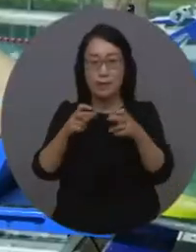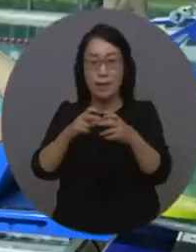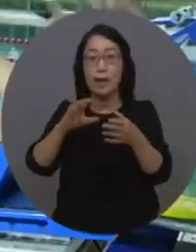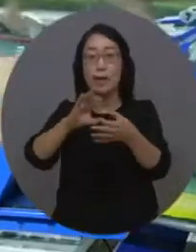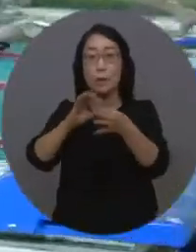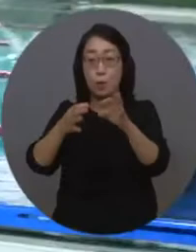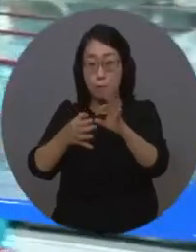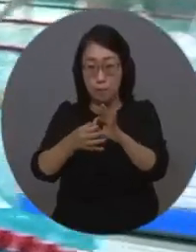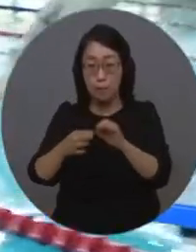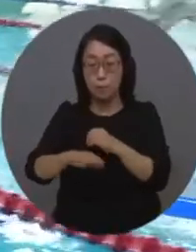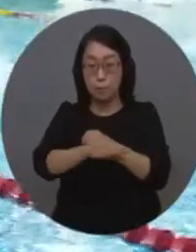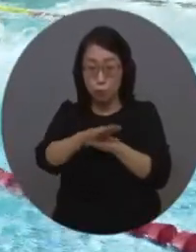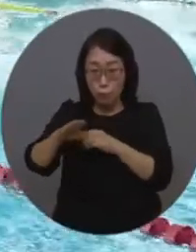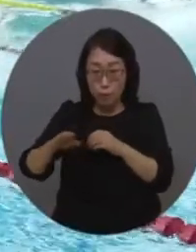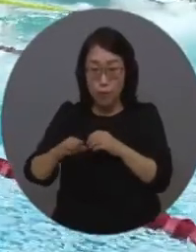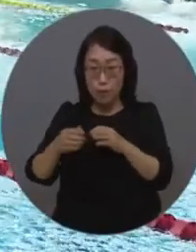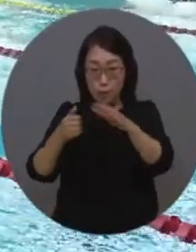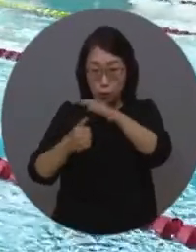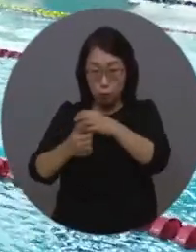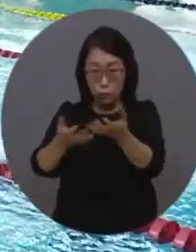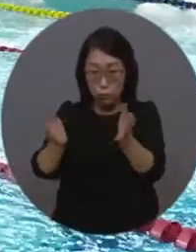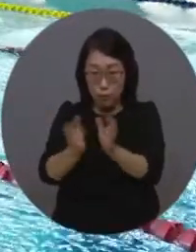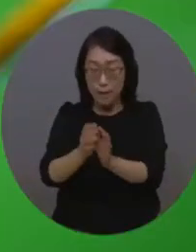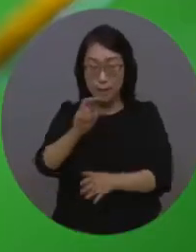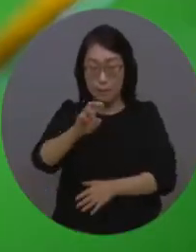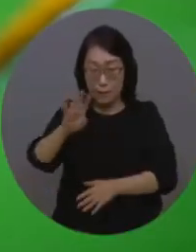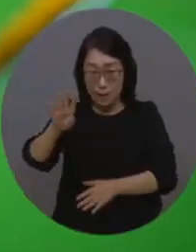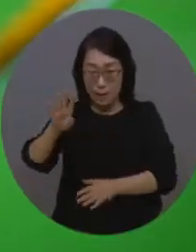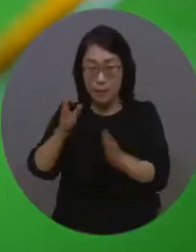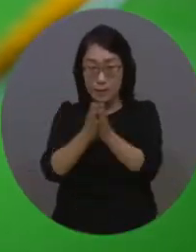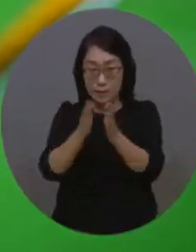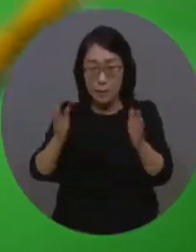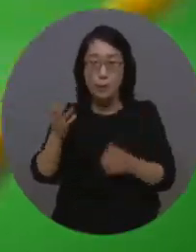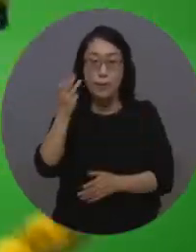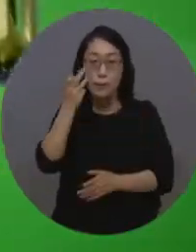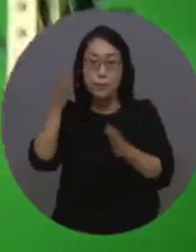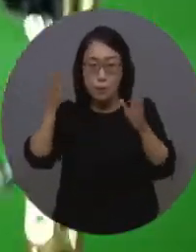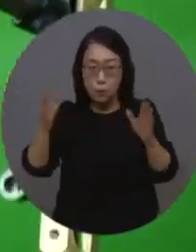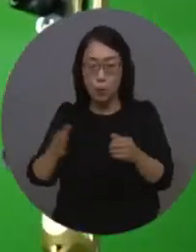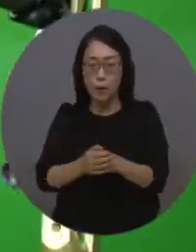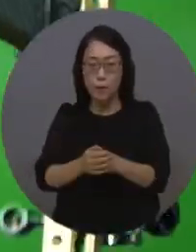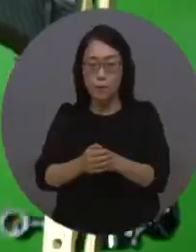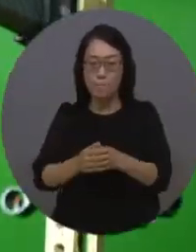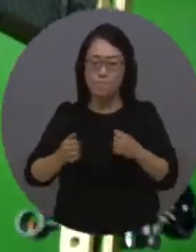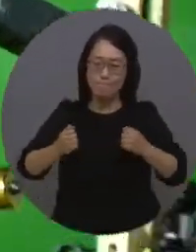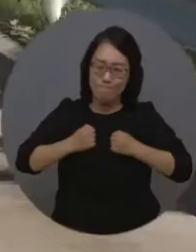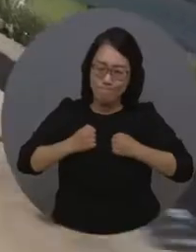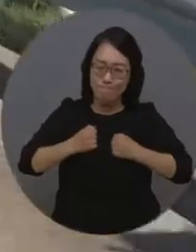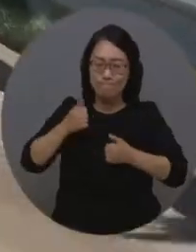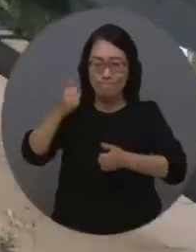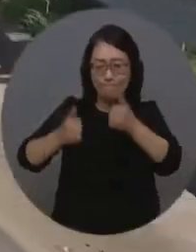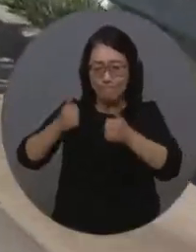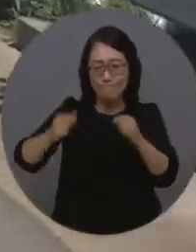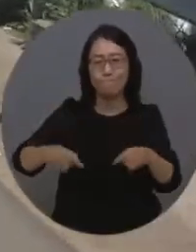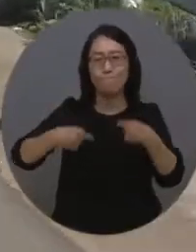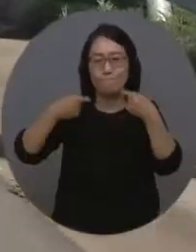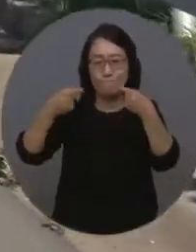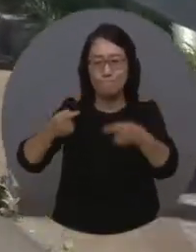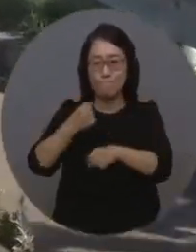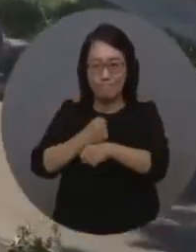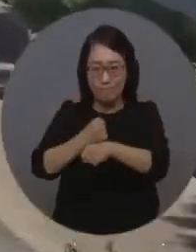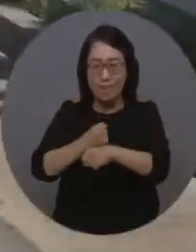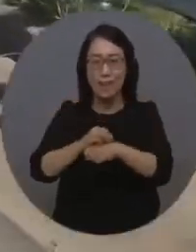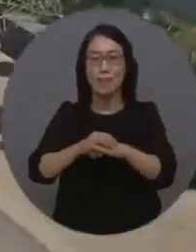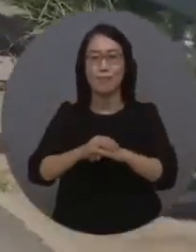우기선 수단은 개막식이 열리는 24일을 시작으로 13일간 금빛 질주를 펼칠 예정입니다. 북지TV